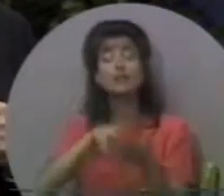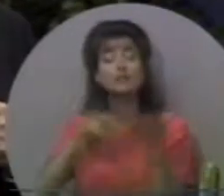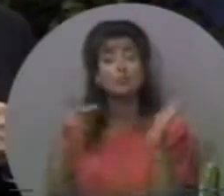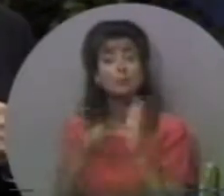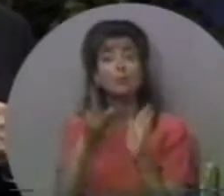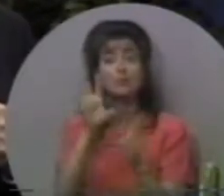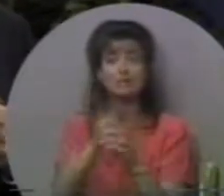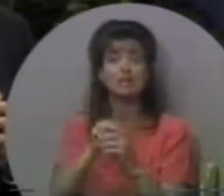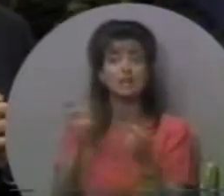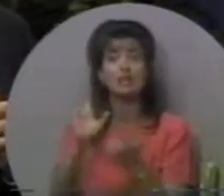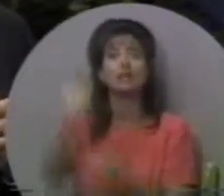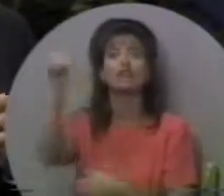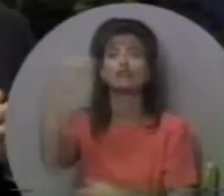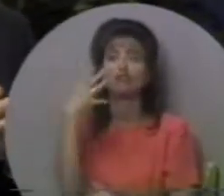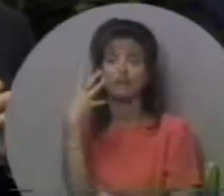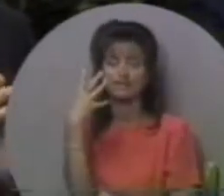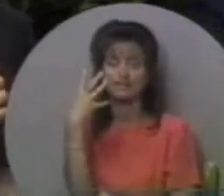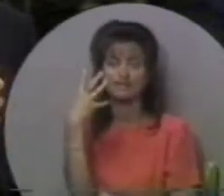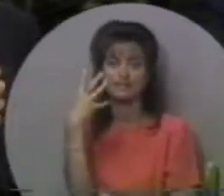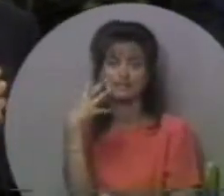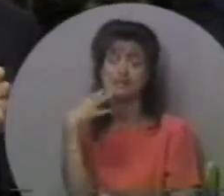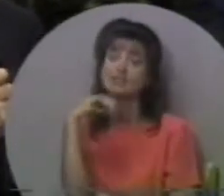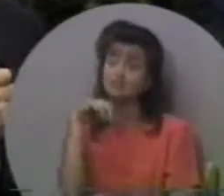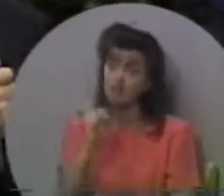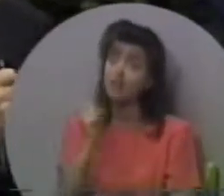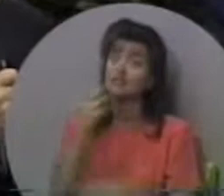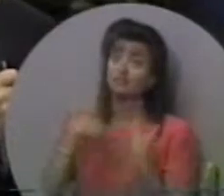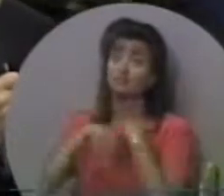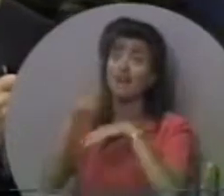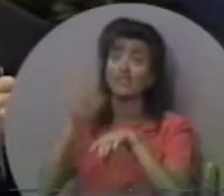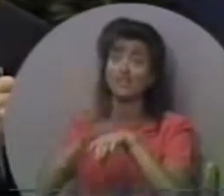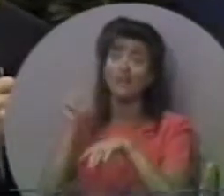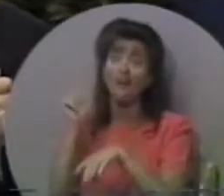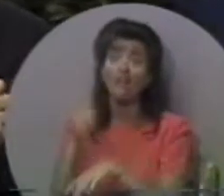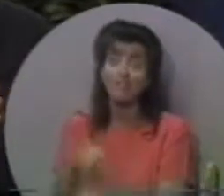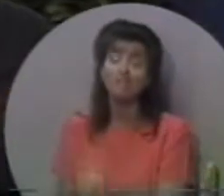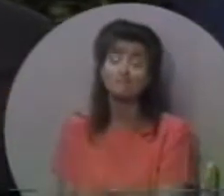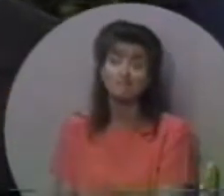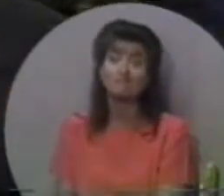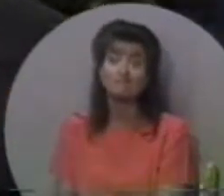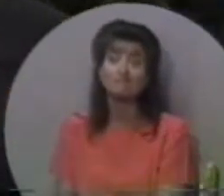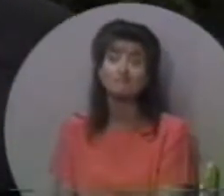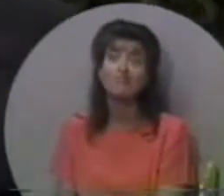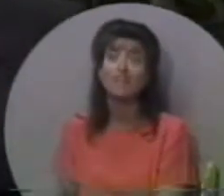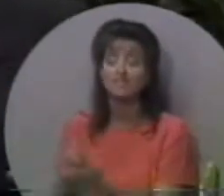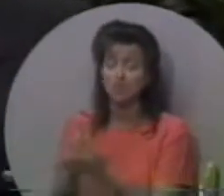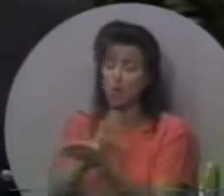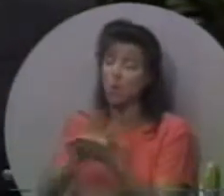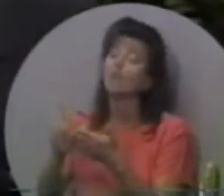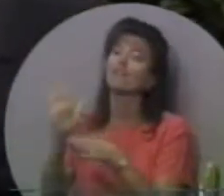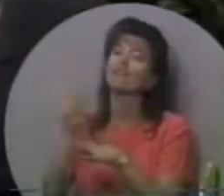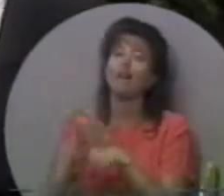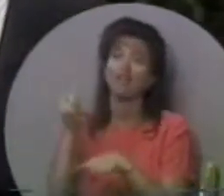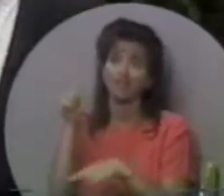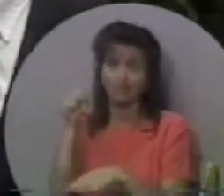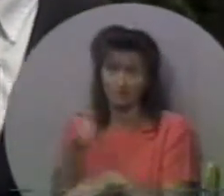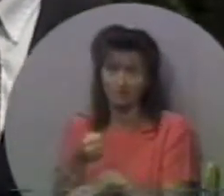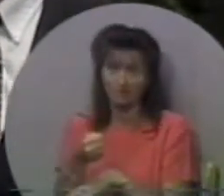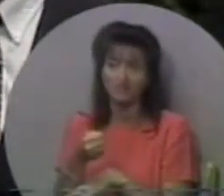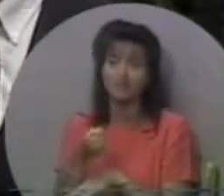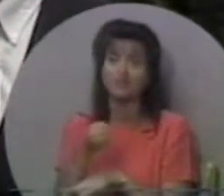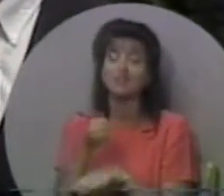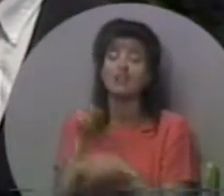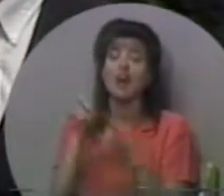Божої цілі і благодаті. Так, це небесний поклик. Це святий поклик.